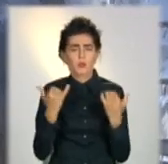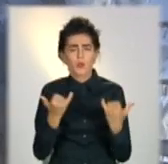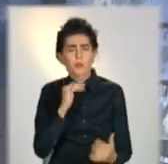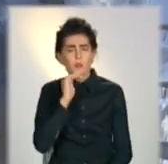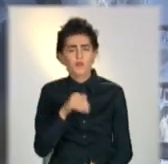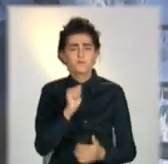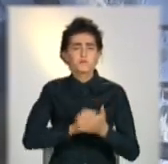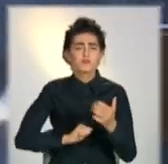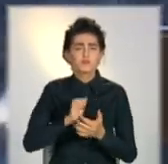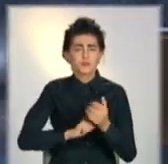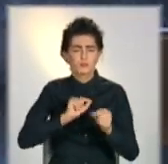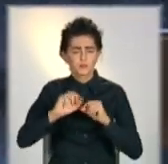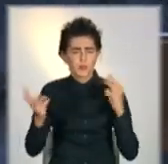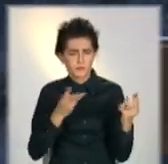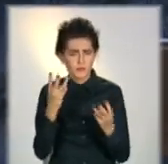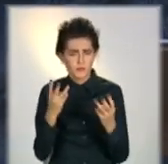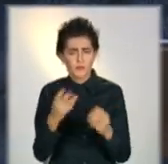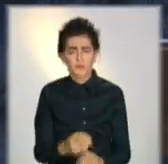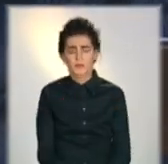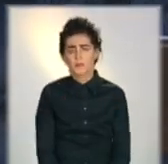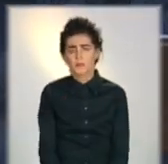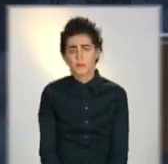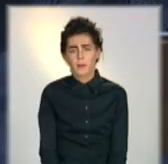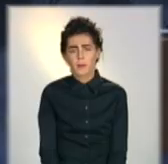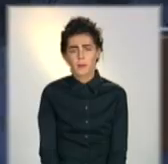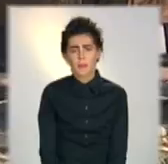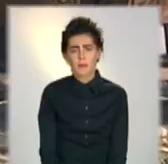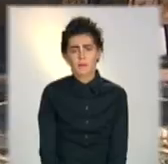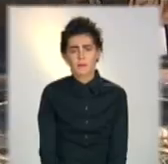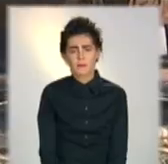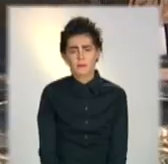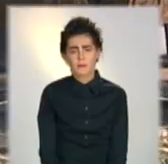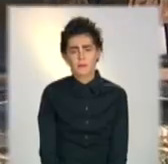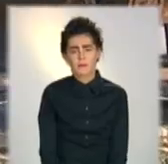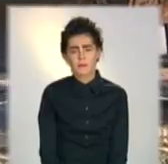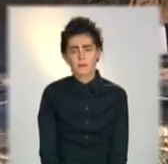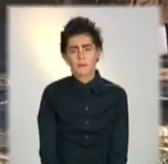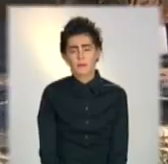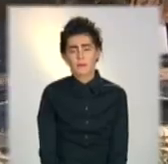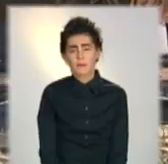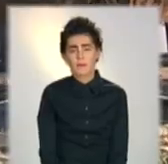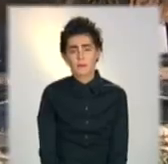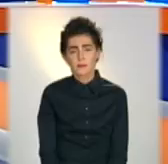остаточну причину загоряння. Ганна Чула, Олексій Куделя, Максим Запорожець, телеканал «Донбас».